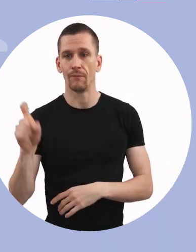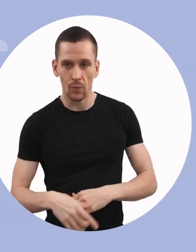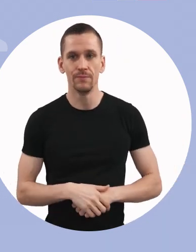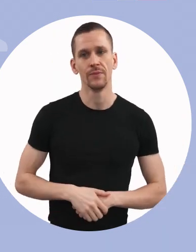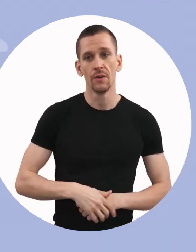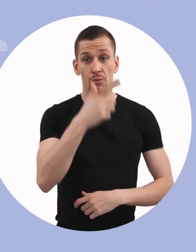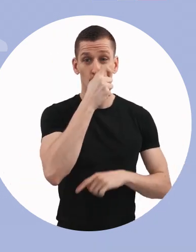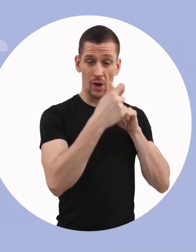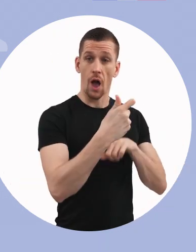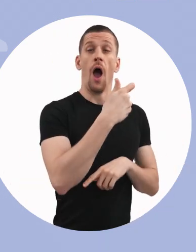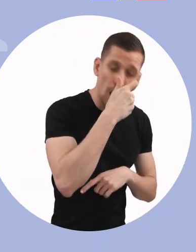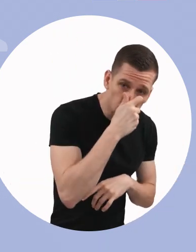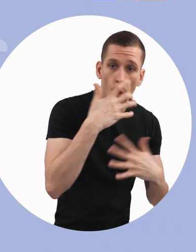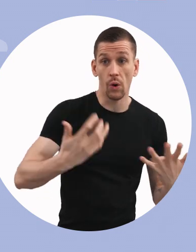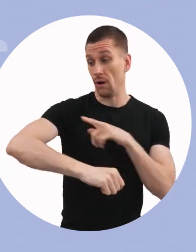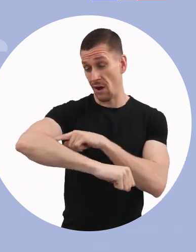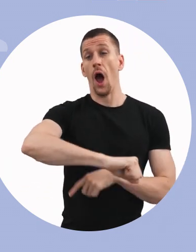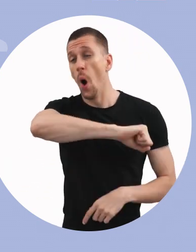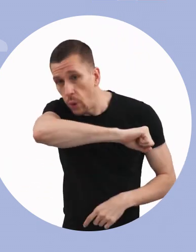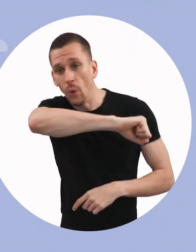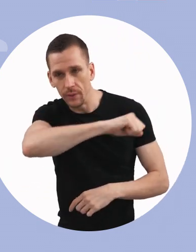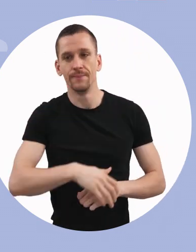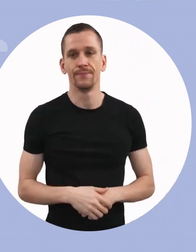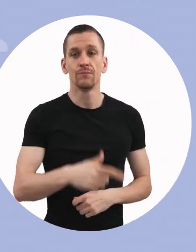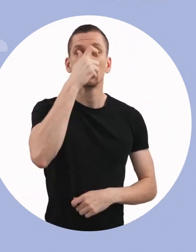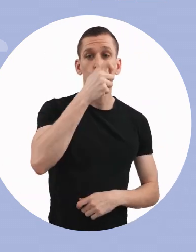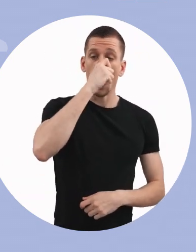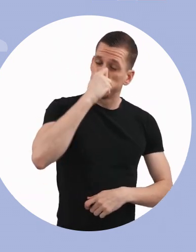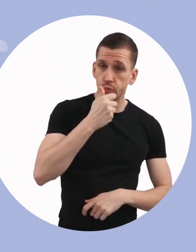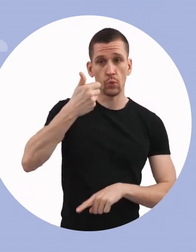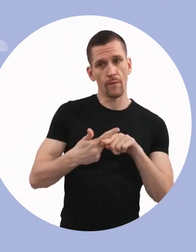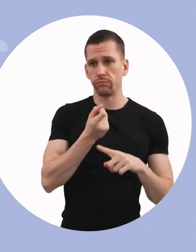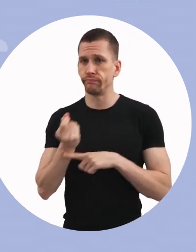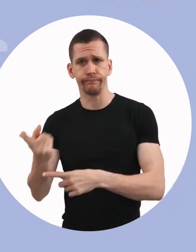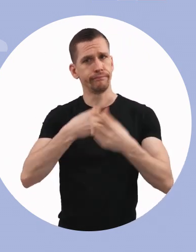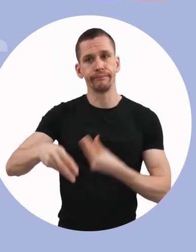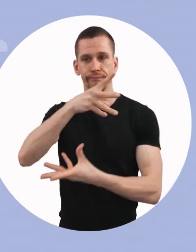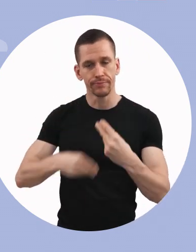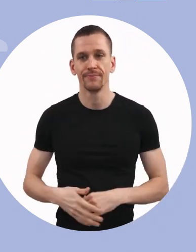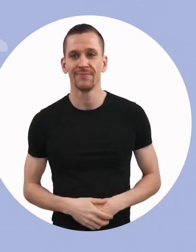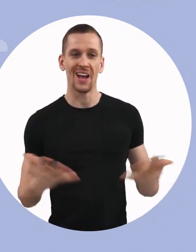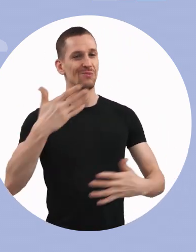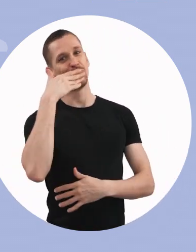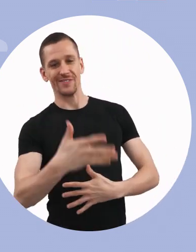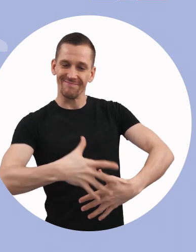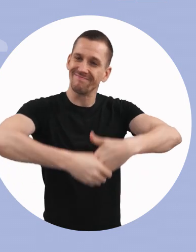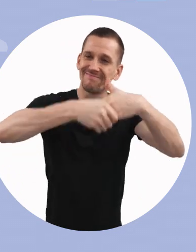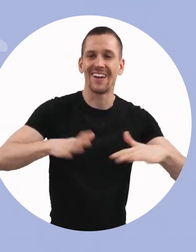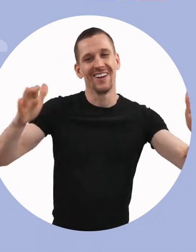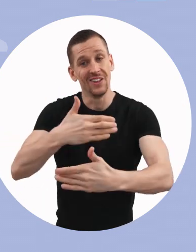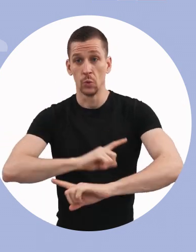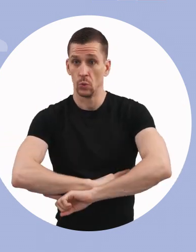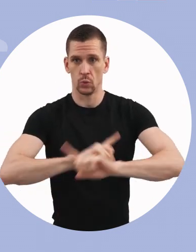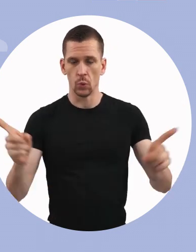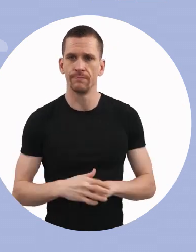utilisez une solution hydroalcoolique. Toussez ou éternuez dans votre coude ou dans un mouchoir. Utilisez des mouchoirs à usage unique, puis jetez-les.